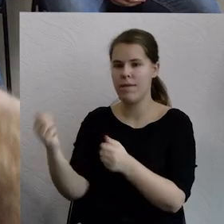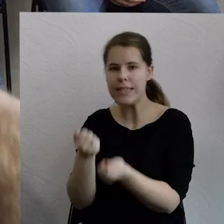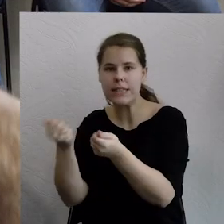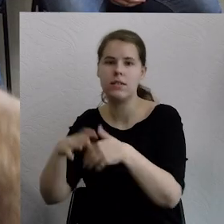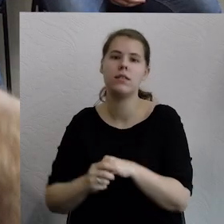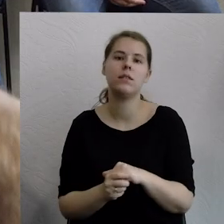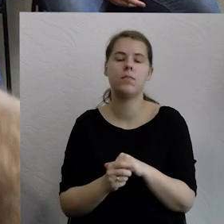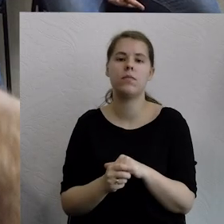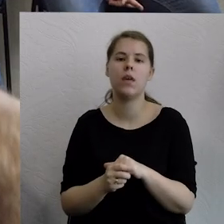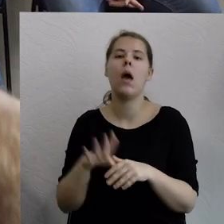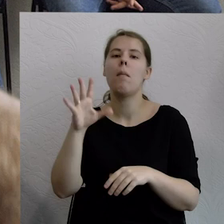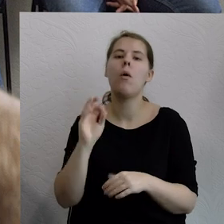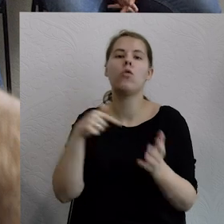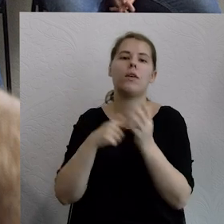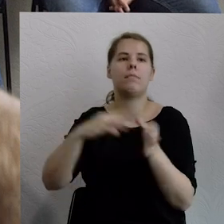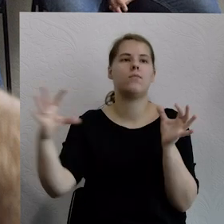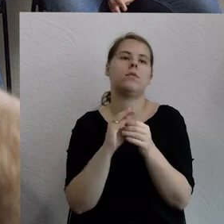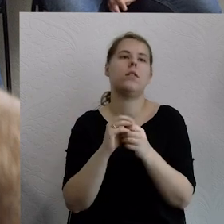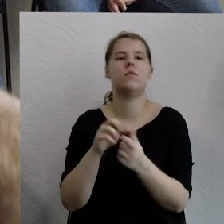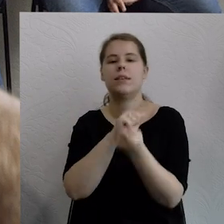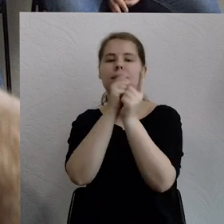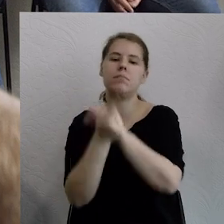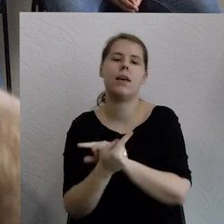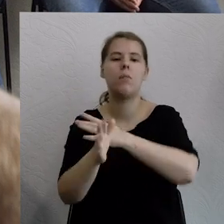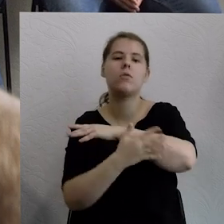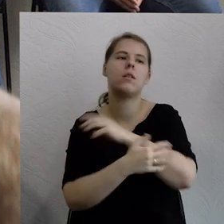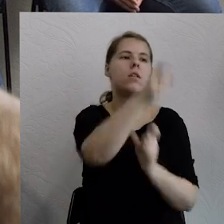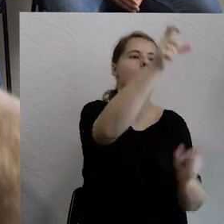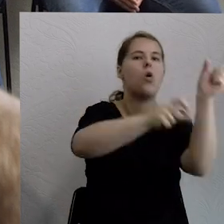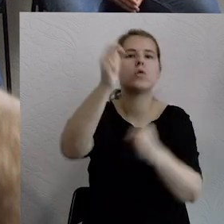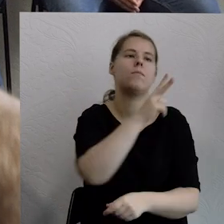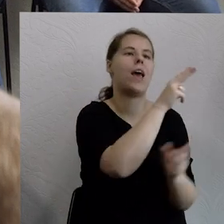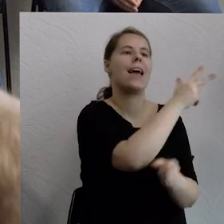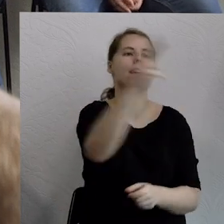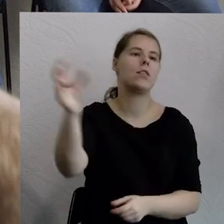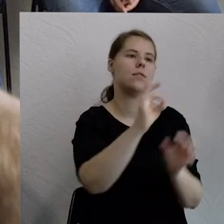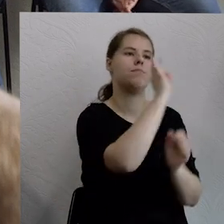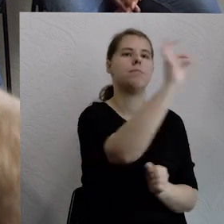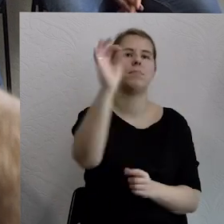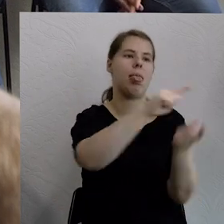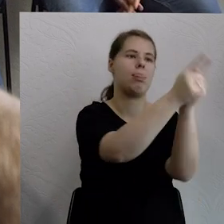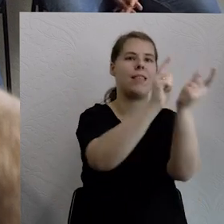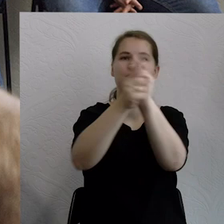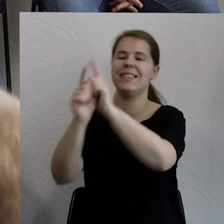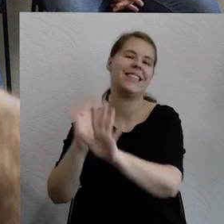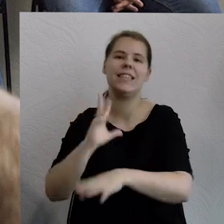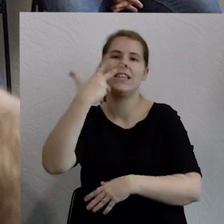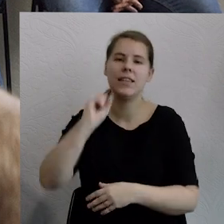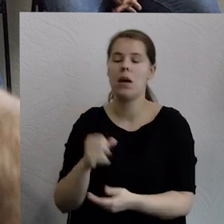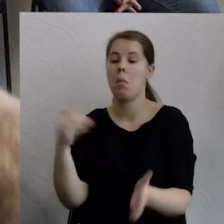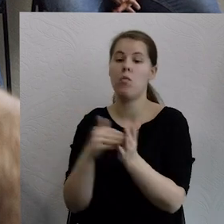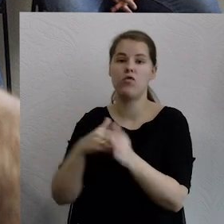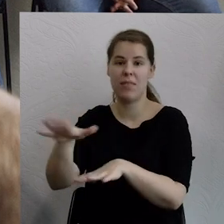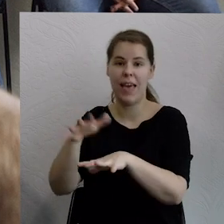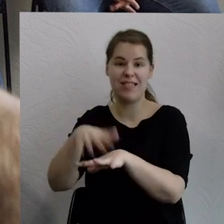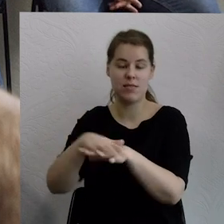indywidualnej na indywidualnym poziomie. Chociaż też oczywiście jest to moralnie słuszne, żeby pewne zmiany wprowadzić we własnym życiu. Ale potrzebujemy zmiany systemowej.